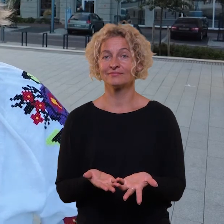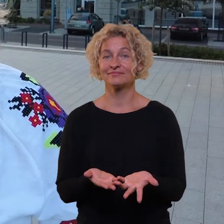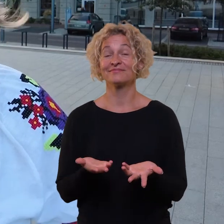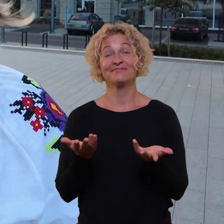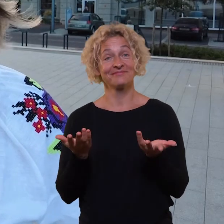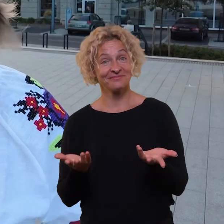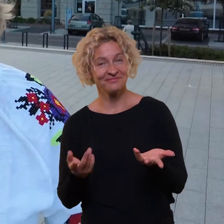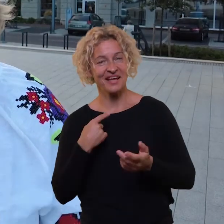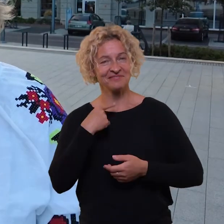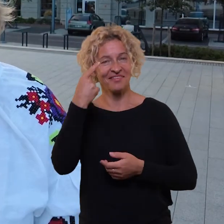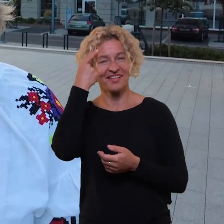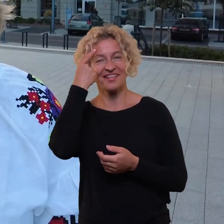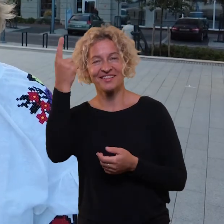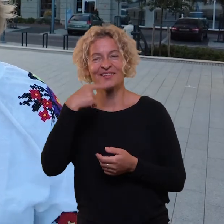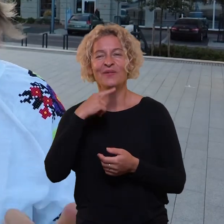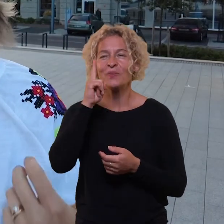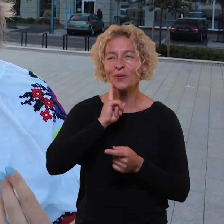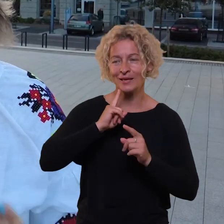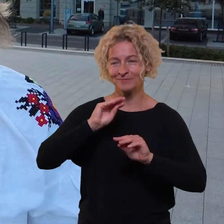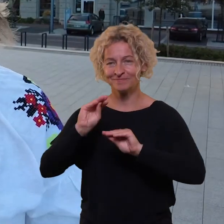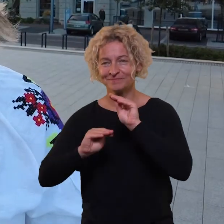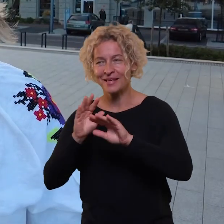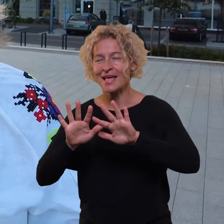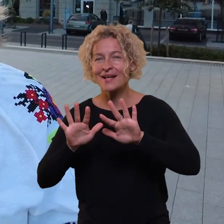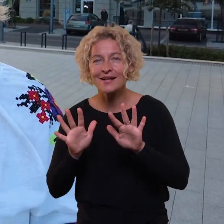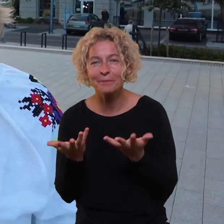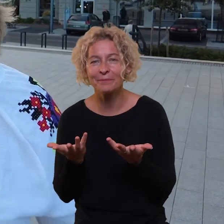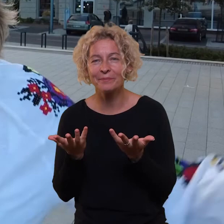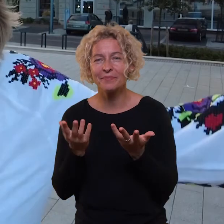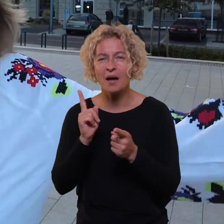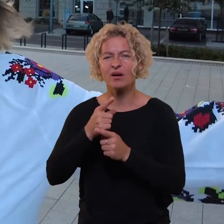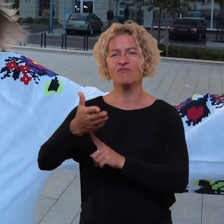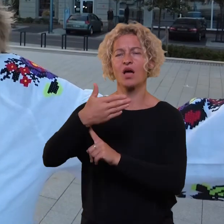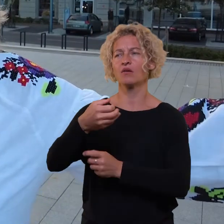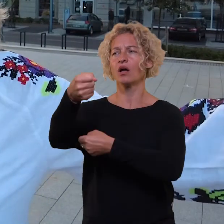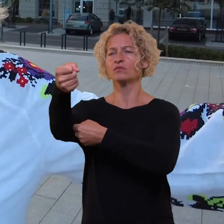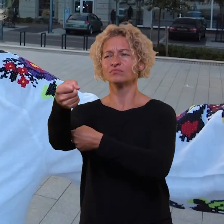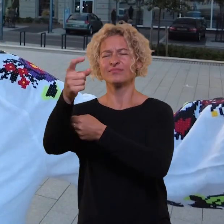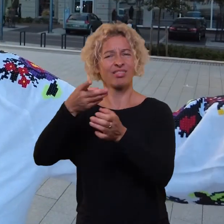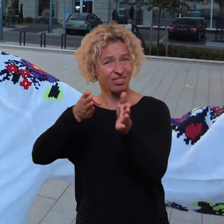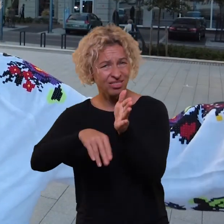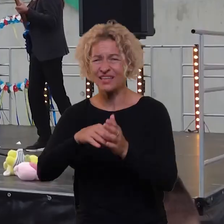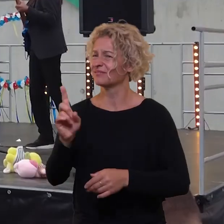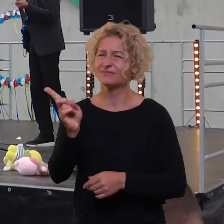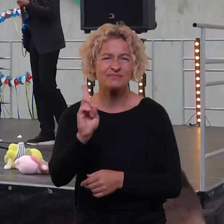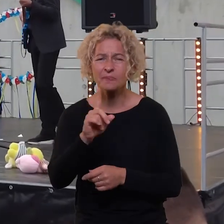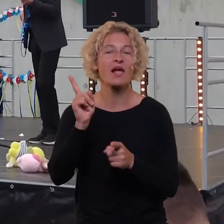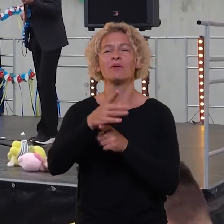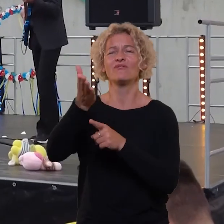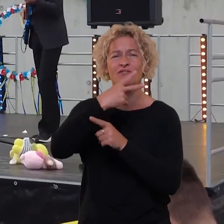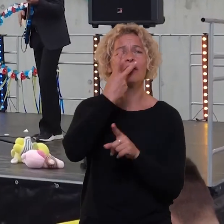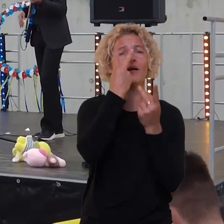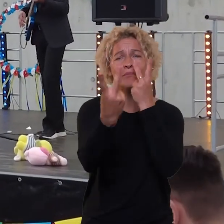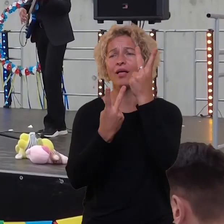Ir taip užsinarėjau, ką nors sukurti, padaryti, ne tik eiti su vėliavomis. Įjame, manau, daugumą matę, tačiau norėjusi